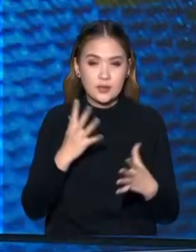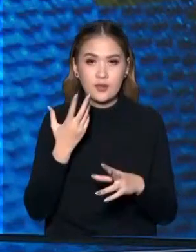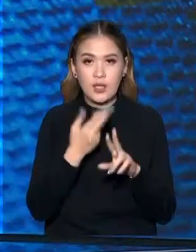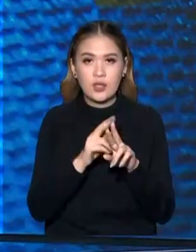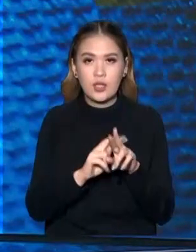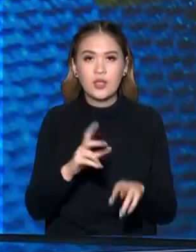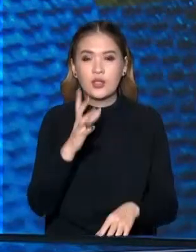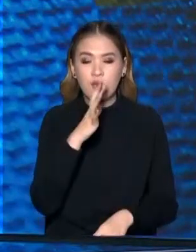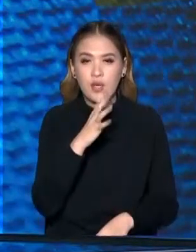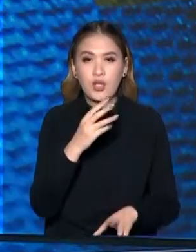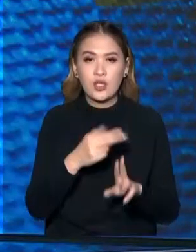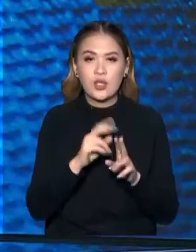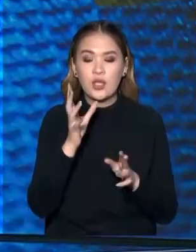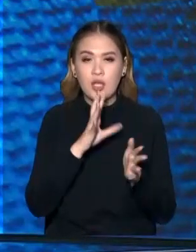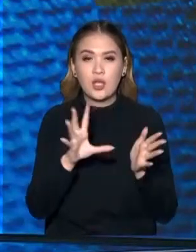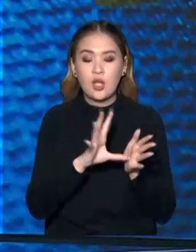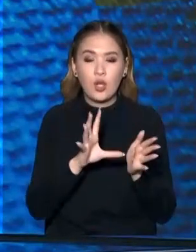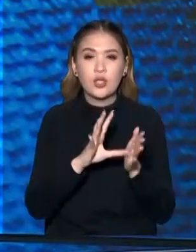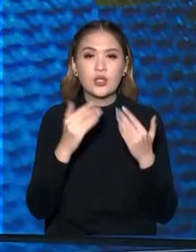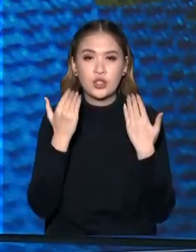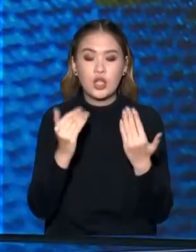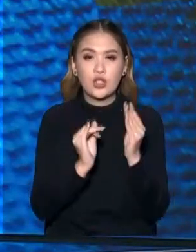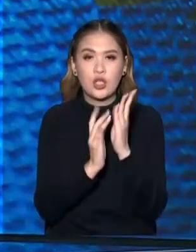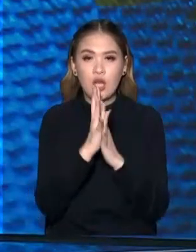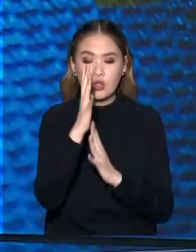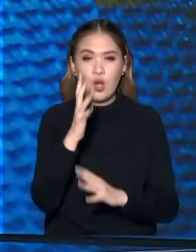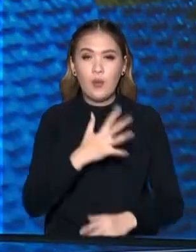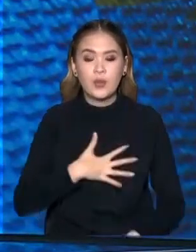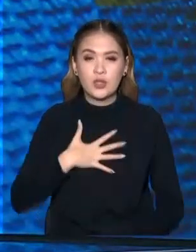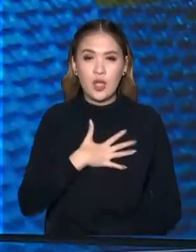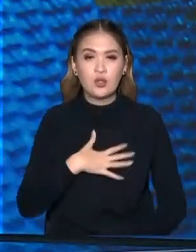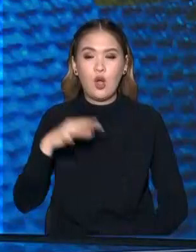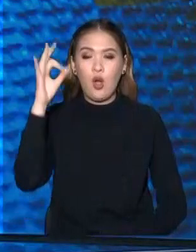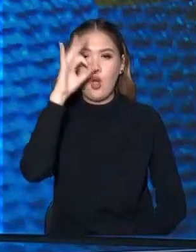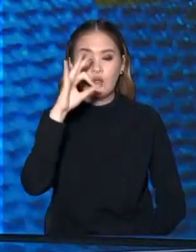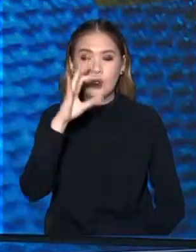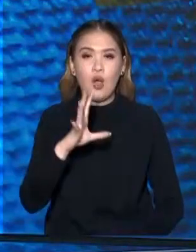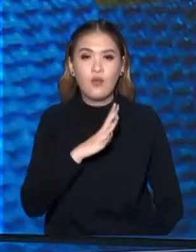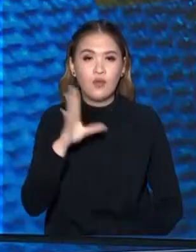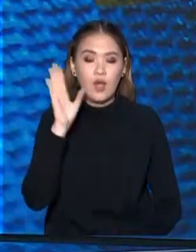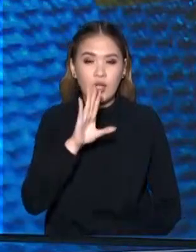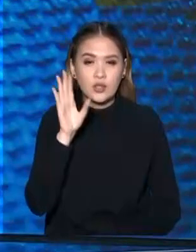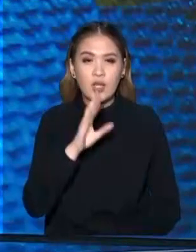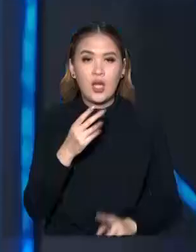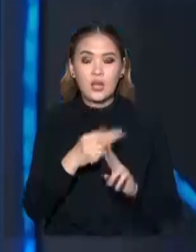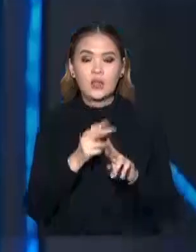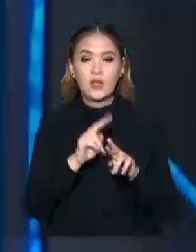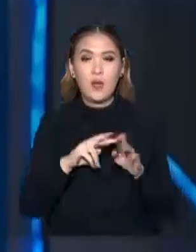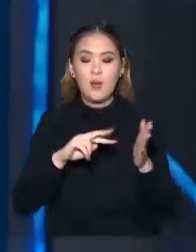современные технологии. Он считает, что сейчас растет беспокойство о состоянии водных ресурсов планеты.